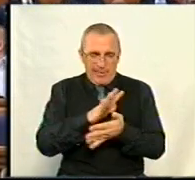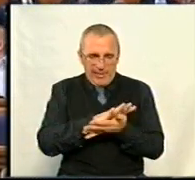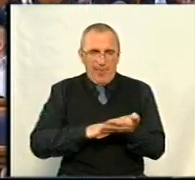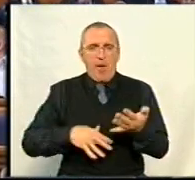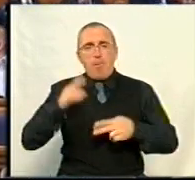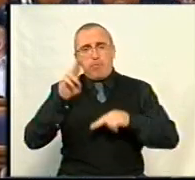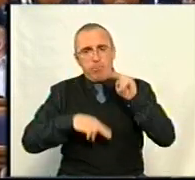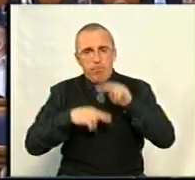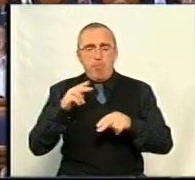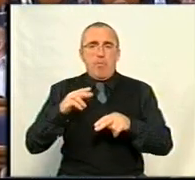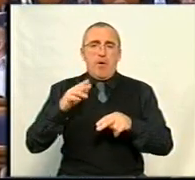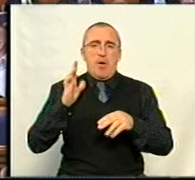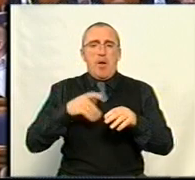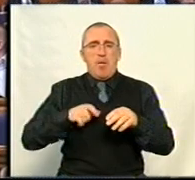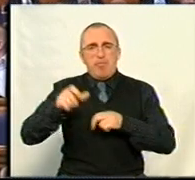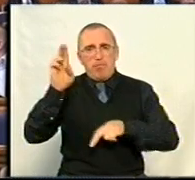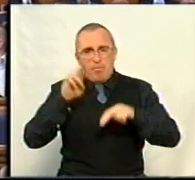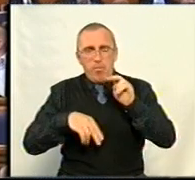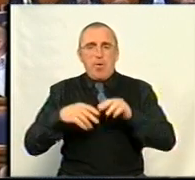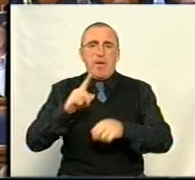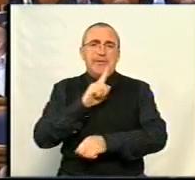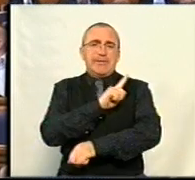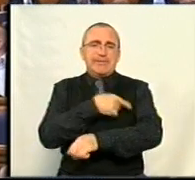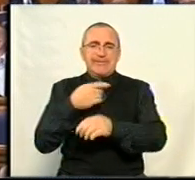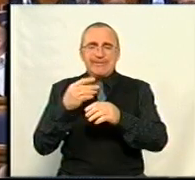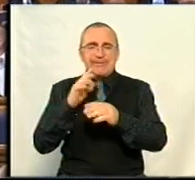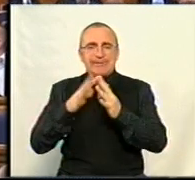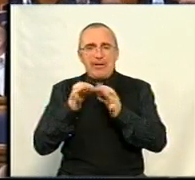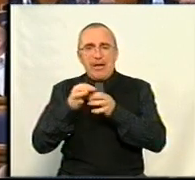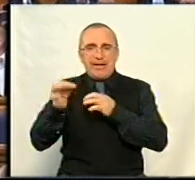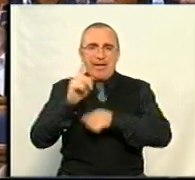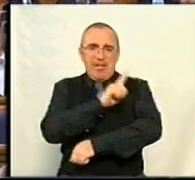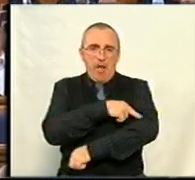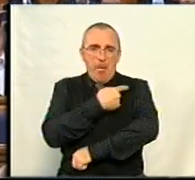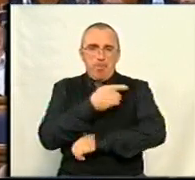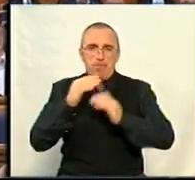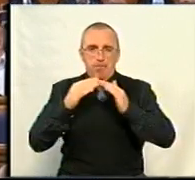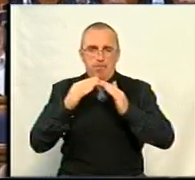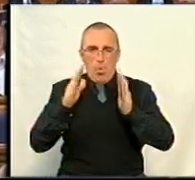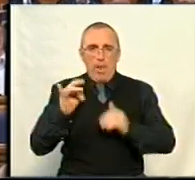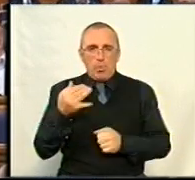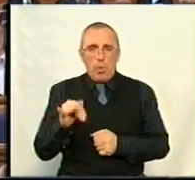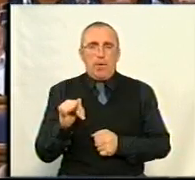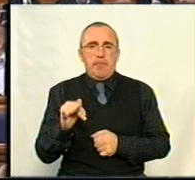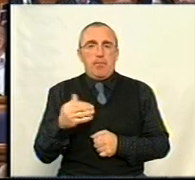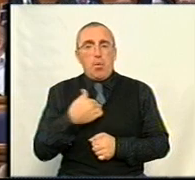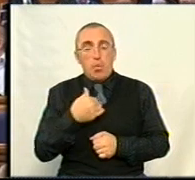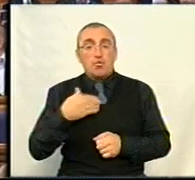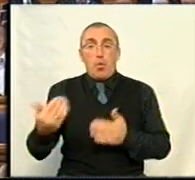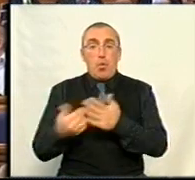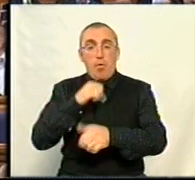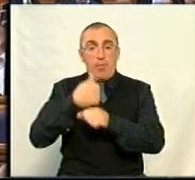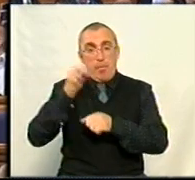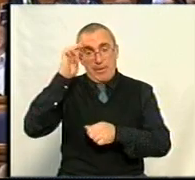триває масштабне будівництво доріг, з ліських амбулаторій. Звичайно, хочеться, щоб новий голова